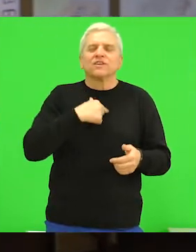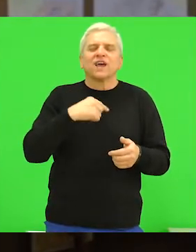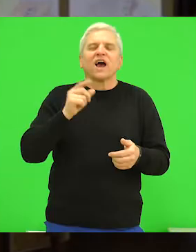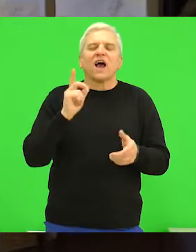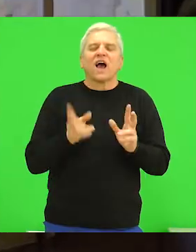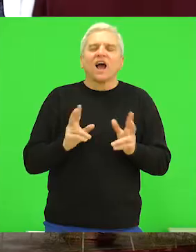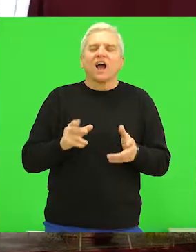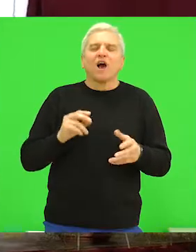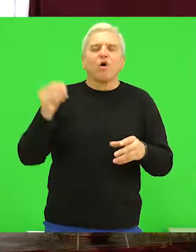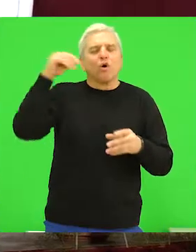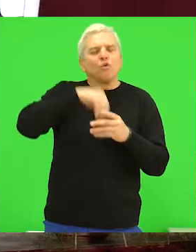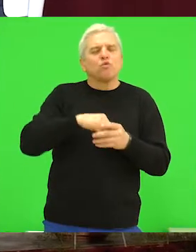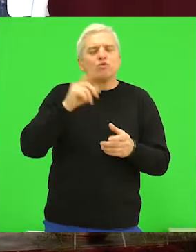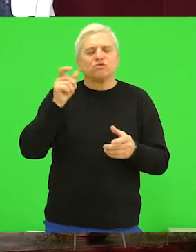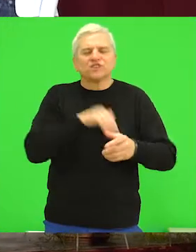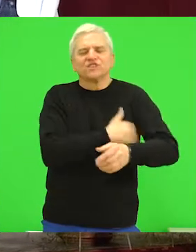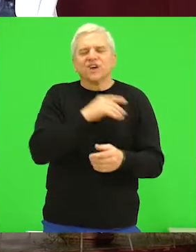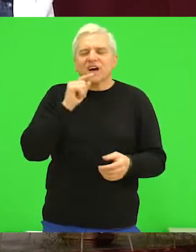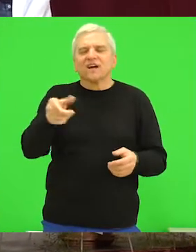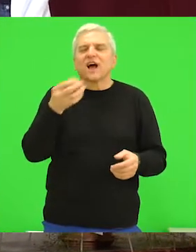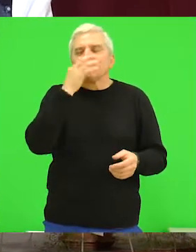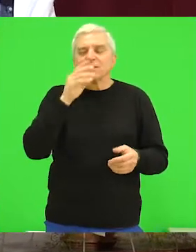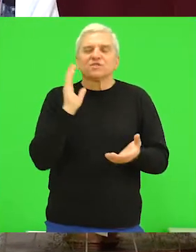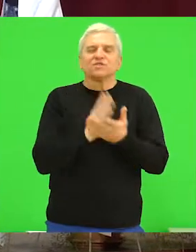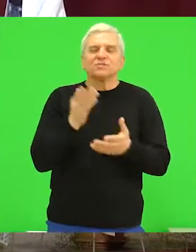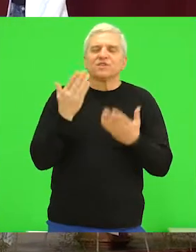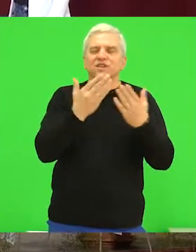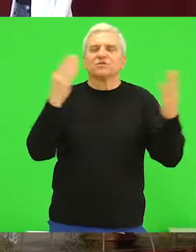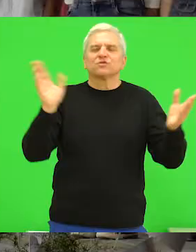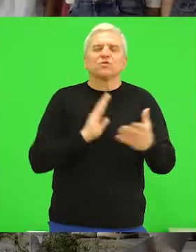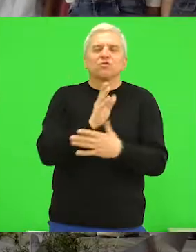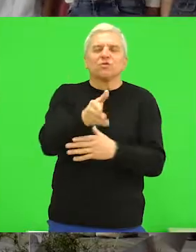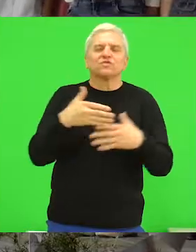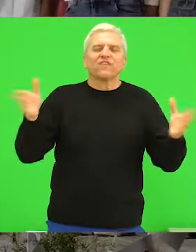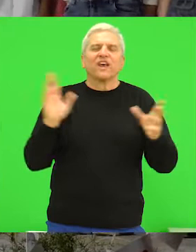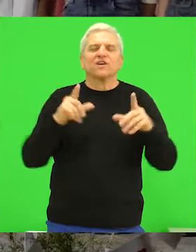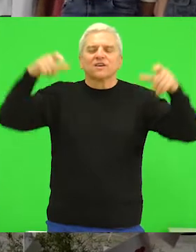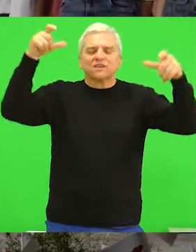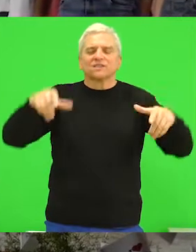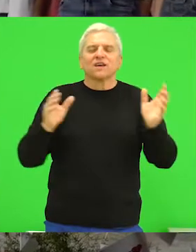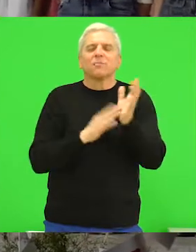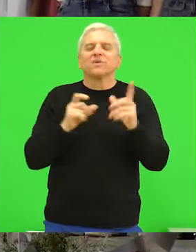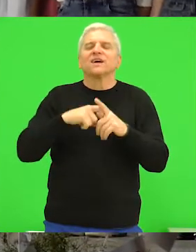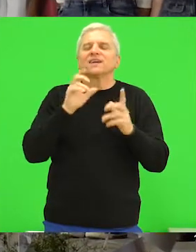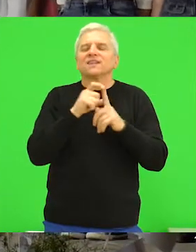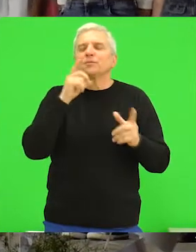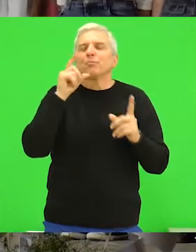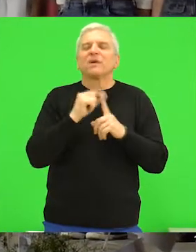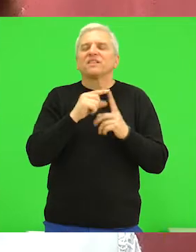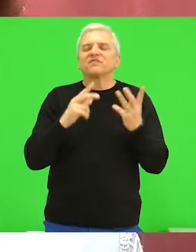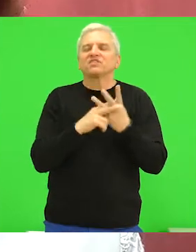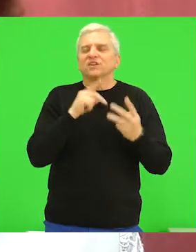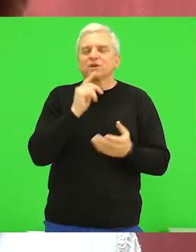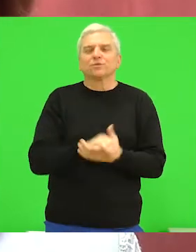Ja kao učenik Petefi Škole, a najuspešniji radovi izloženi su kod ulaza u veliku salu u MKD Petefi Šandor.